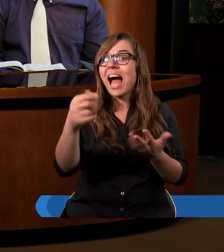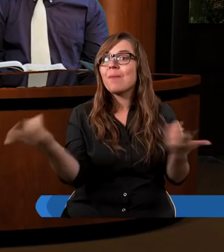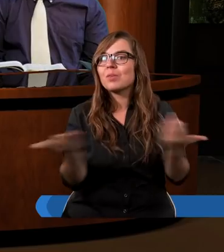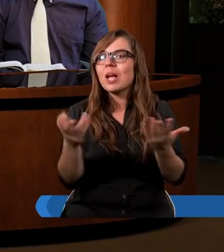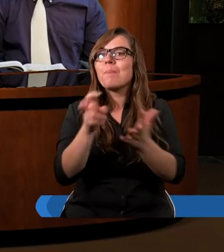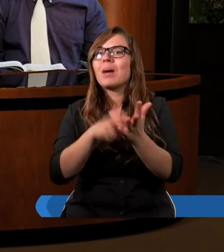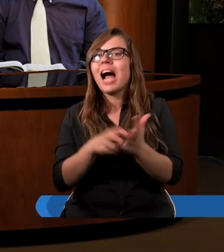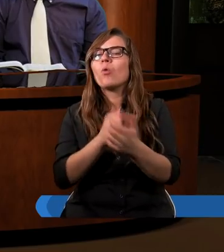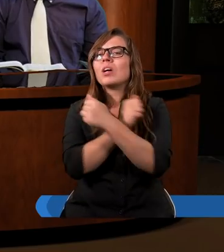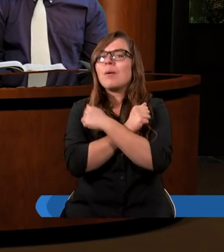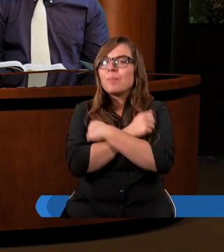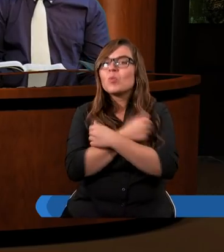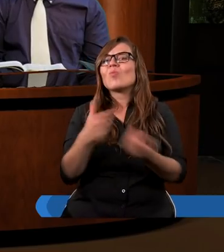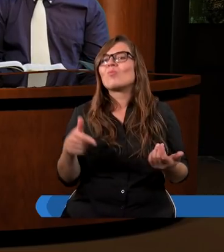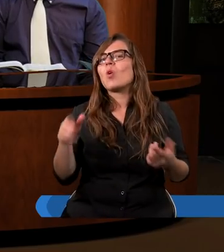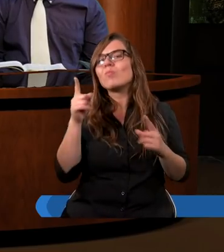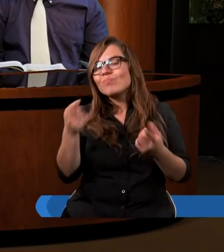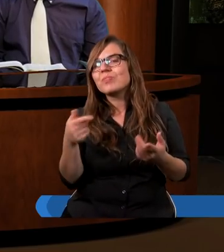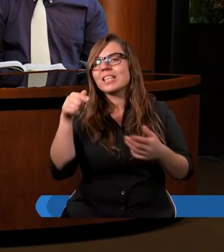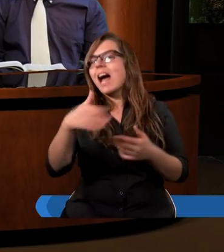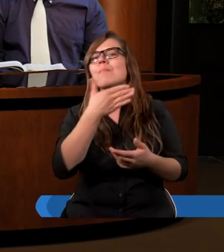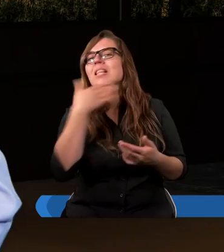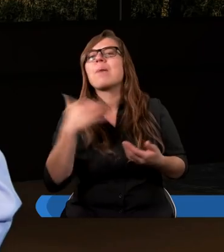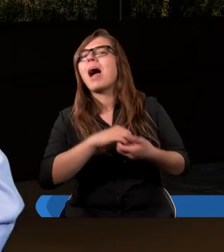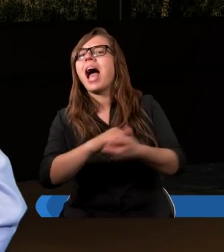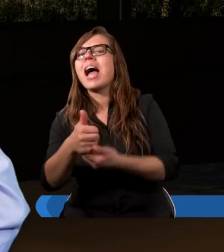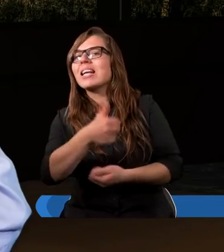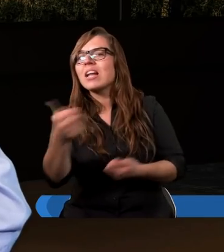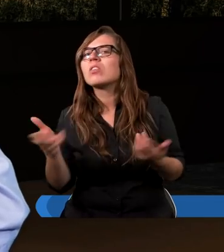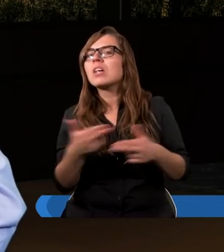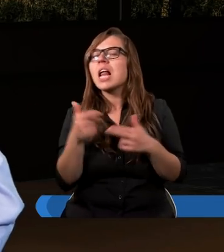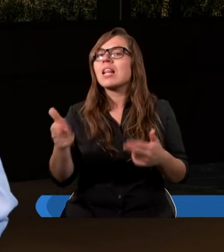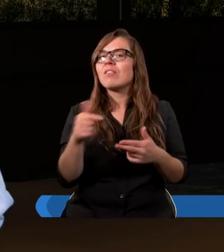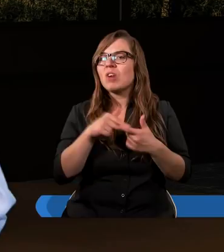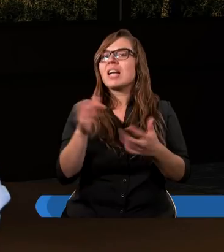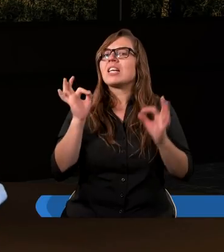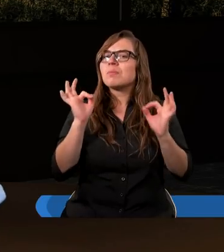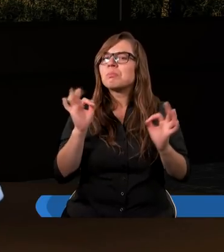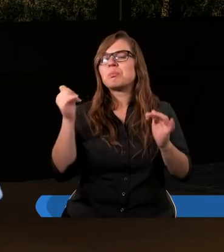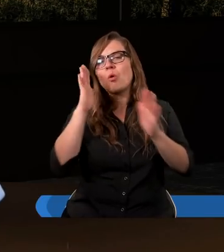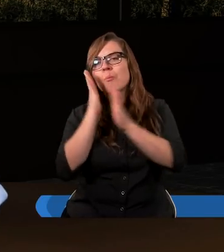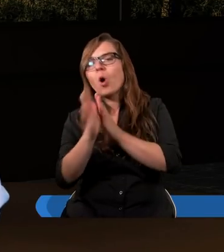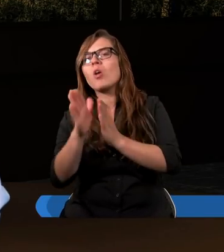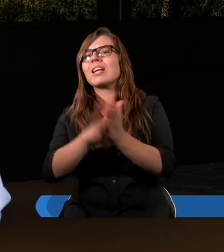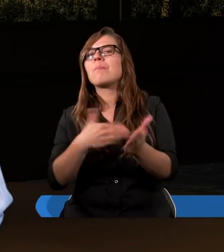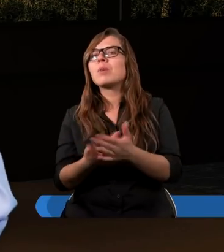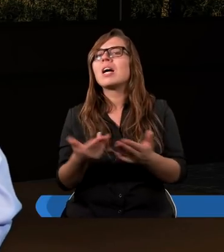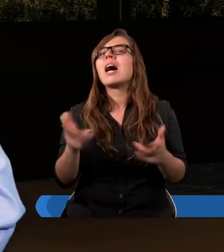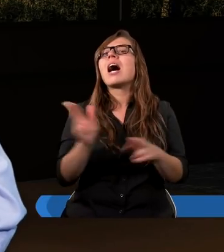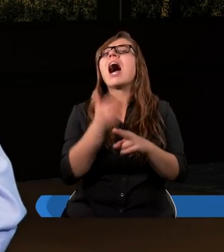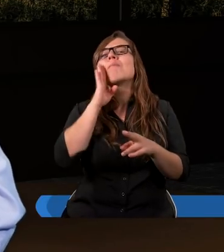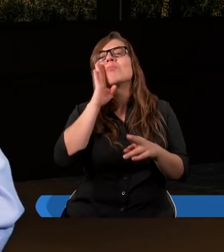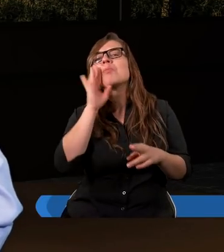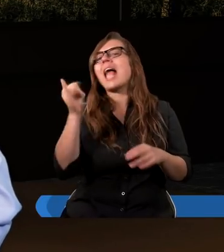miłości, no to tam też nie ma jedności. Kiedy jest, możemy taki prosty przykład podać, kiedy jest w